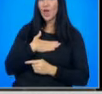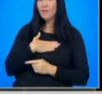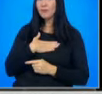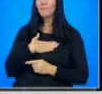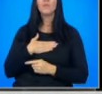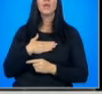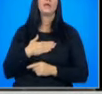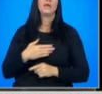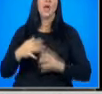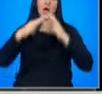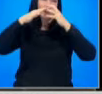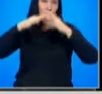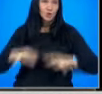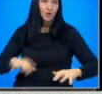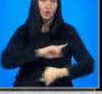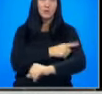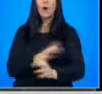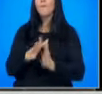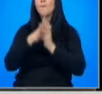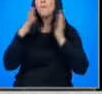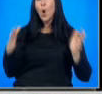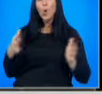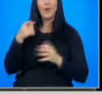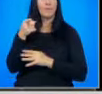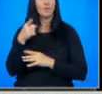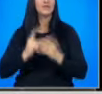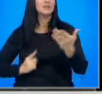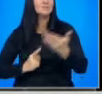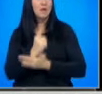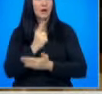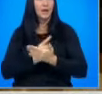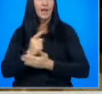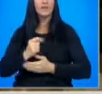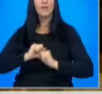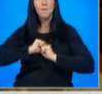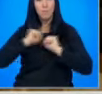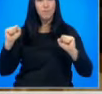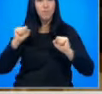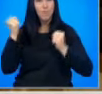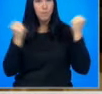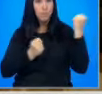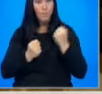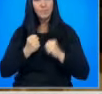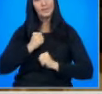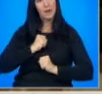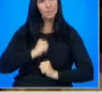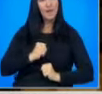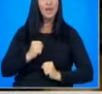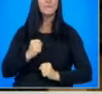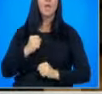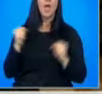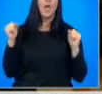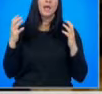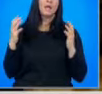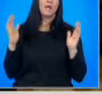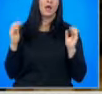и разрушителна сила, много по-голяма от тази на ракетите и бомбите. Търпение и хладнокръвие. Мисля, че